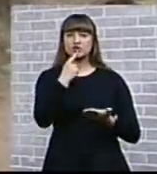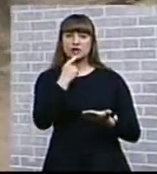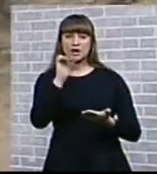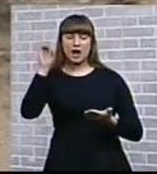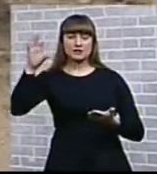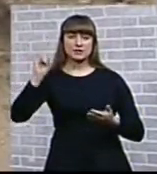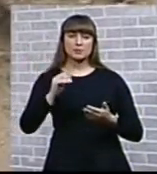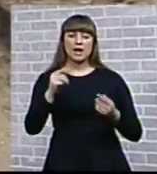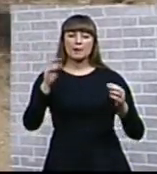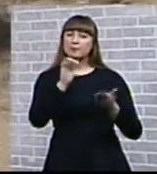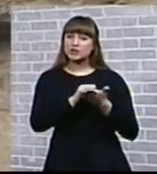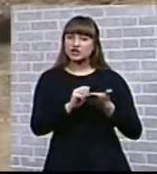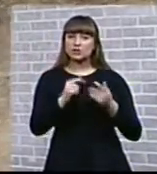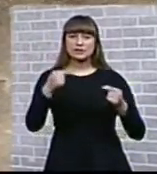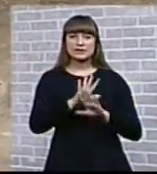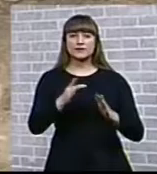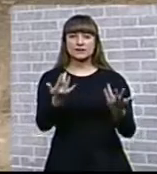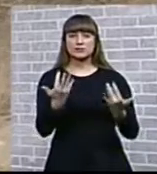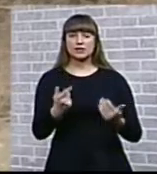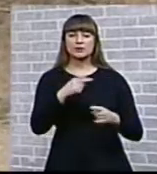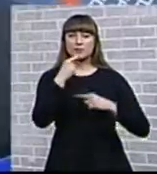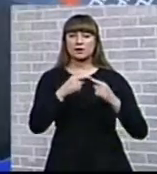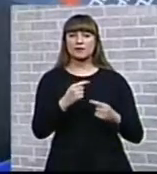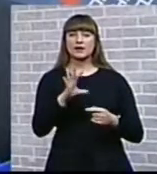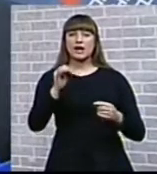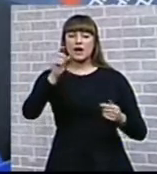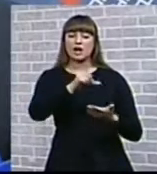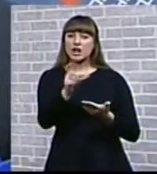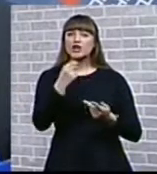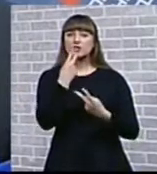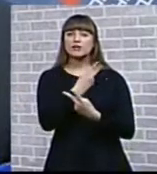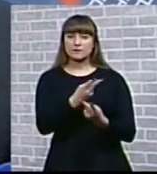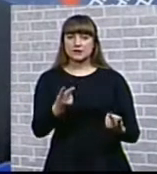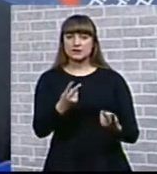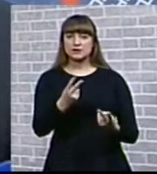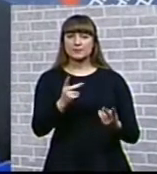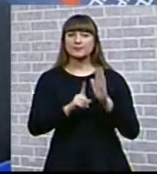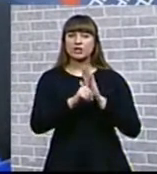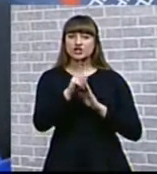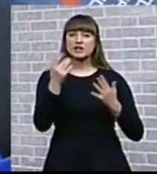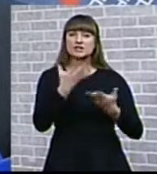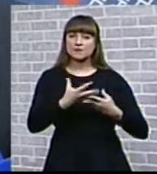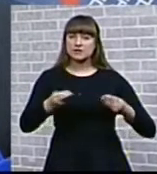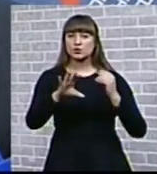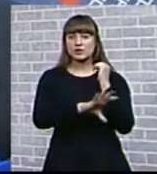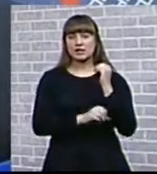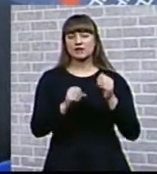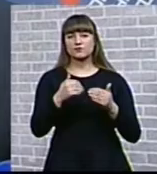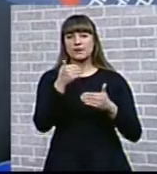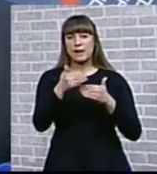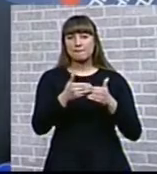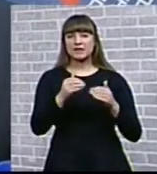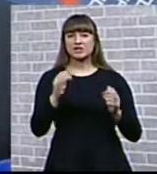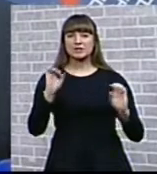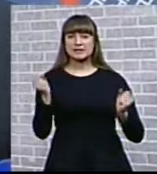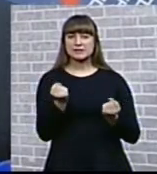несоответствие требованиям, поясняют активисты. Граждане видят, начинается весной и заканчивается уже ближе к зиме, что